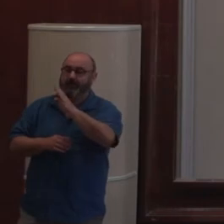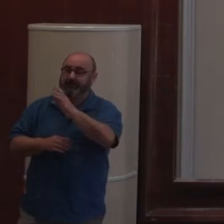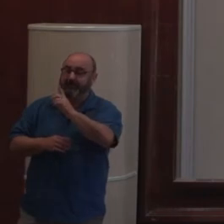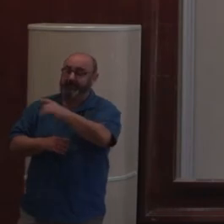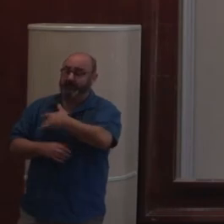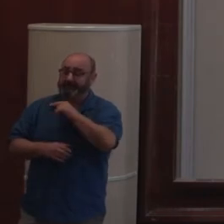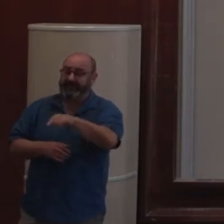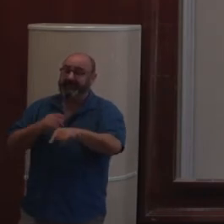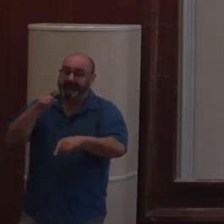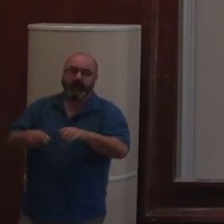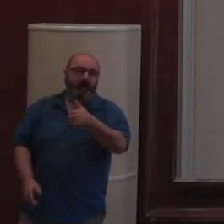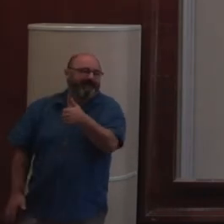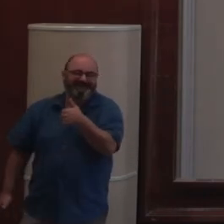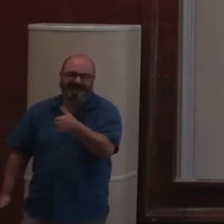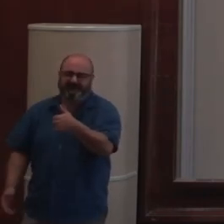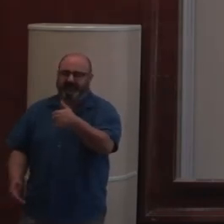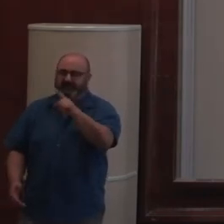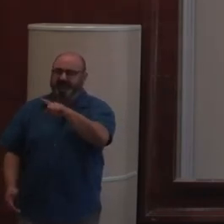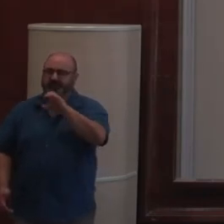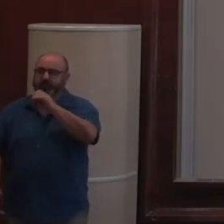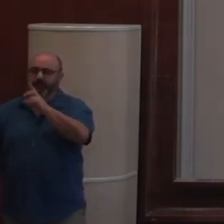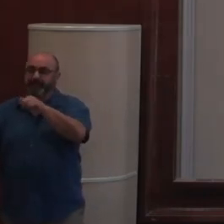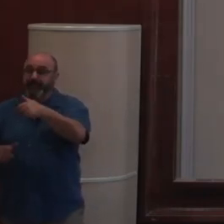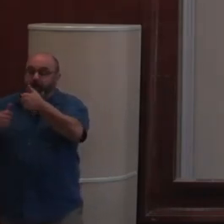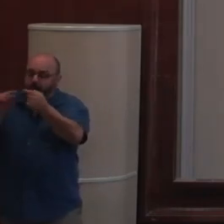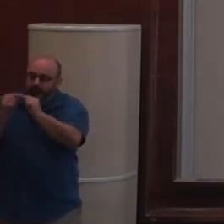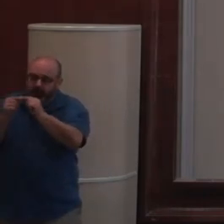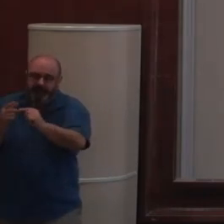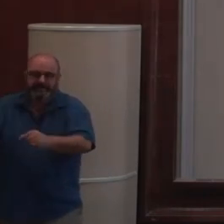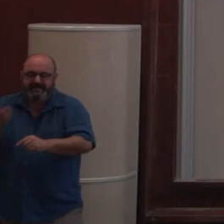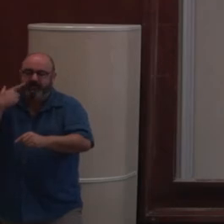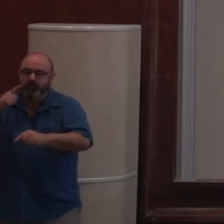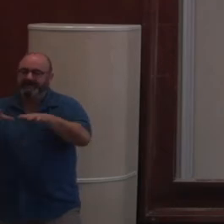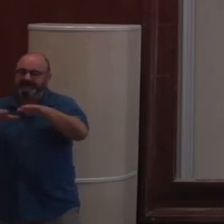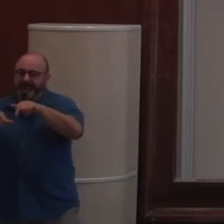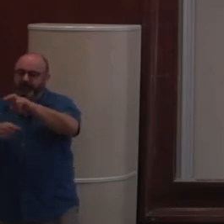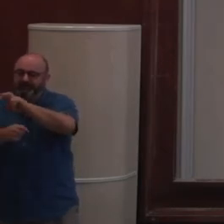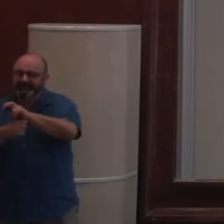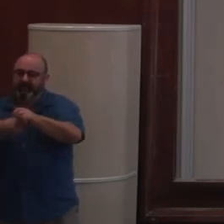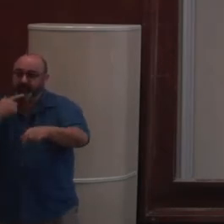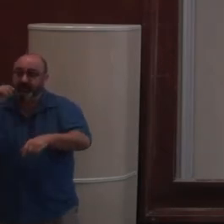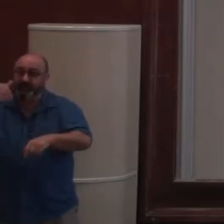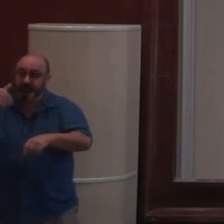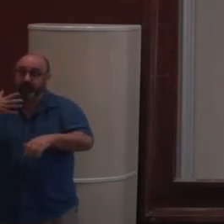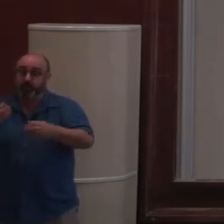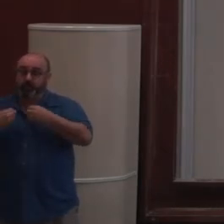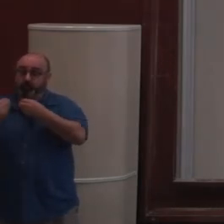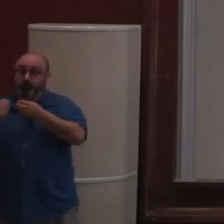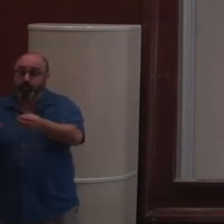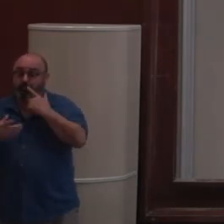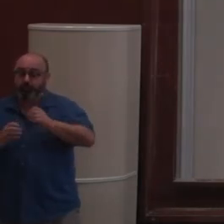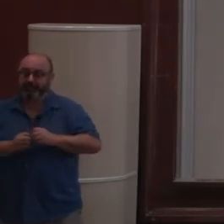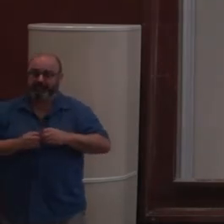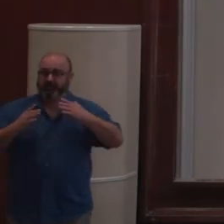le truc génial de la ZODB, vraiment, sa promesse en tant que système de persistance, c'est de fournir aux